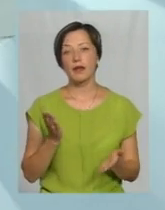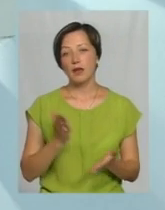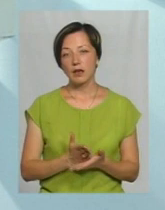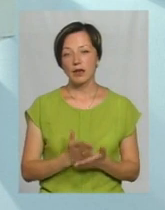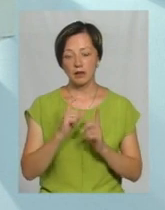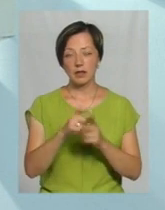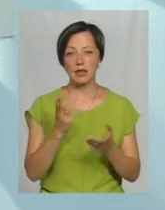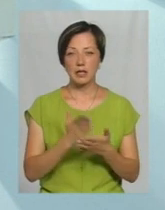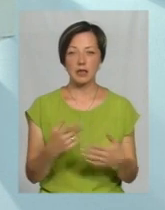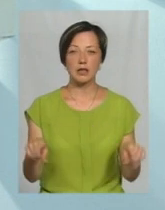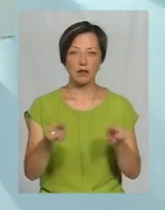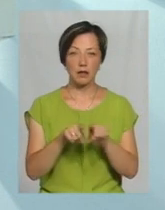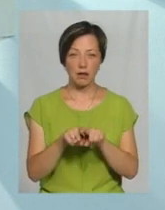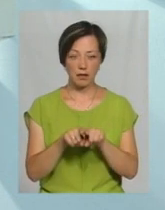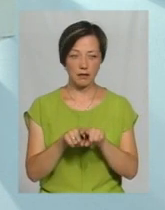скажімо так,